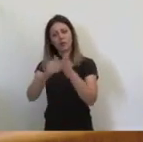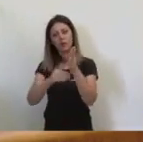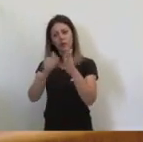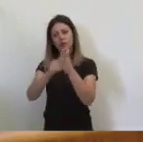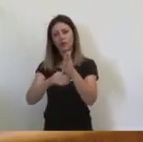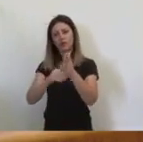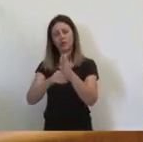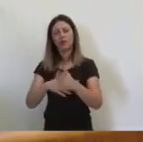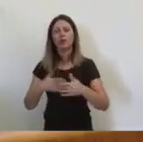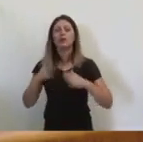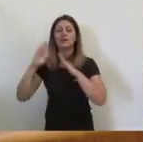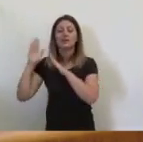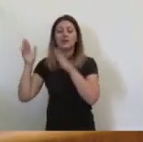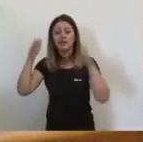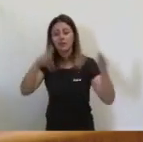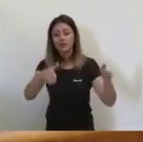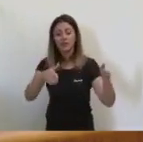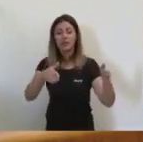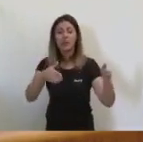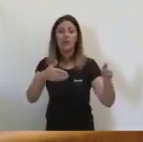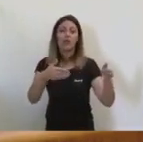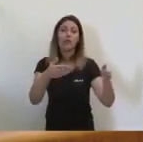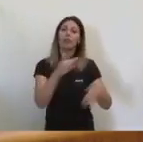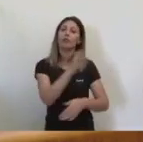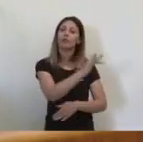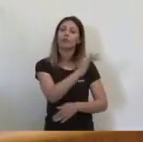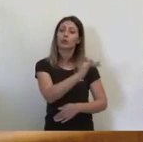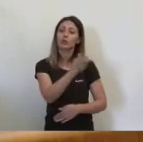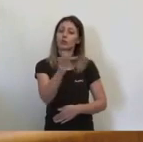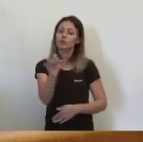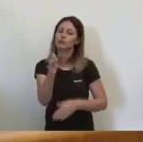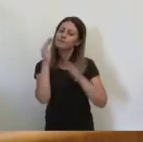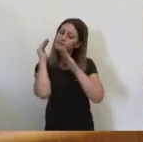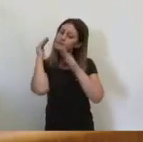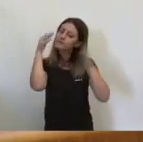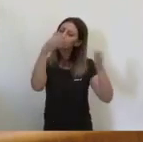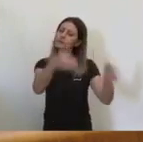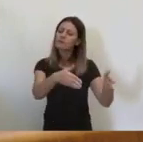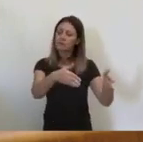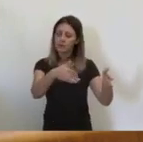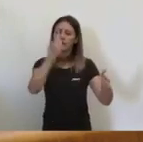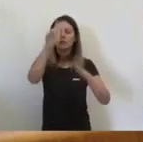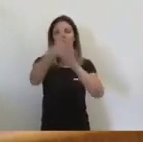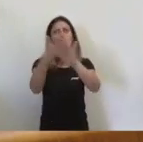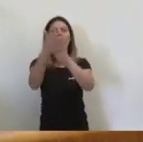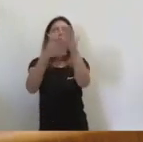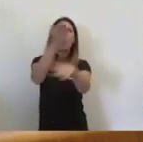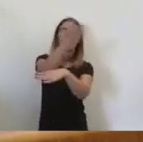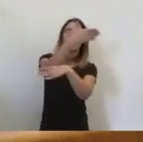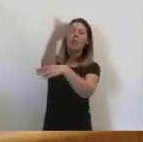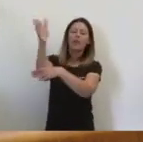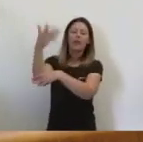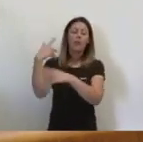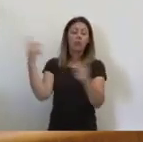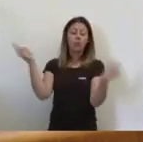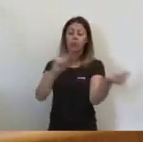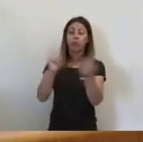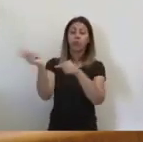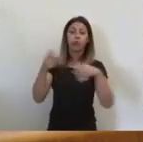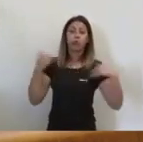si em centra en les coses positives. Ja sé que vostè i jo segurament si ens posem a parlar de banderes podem discutir.